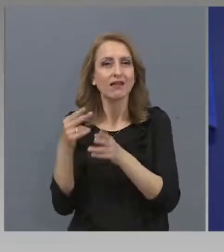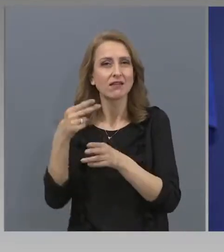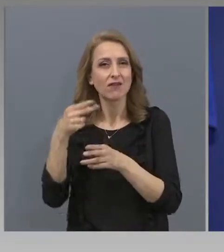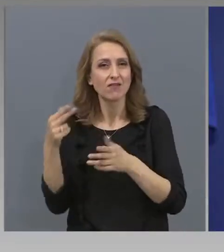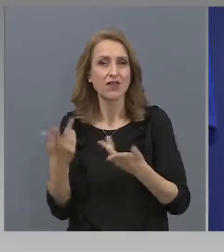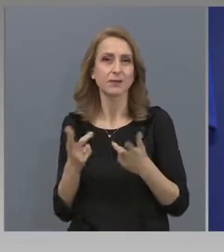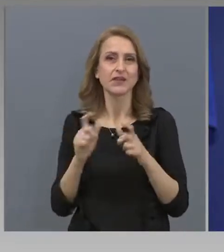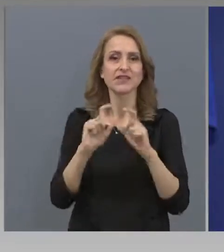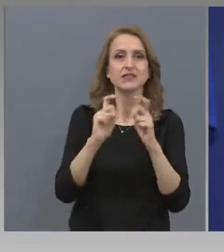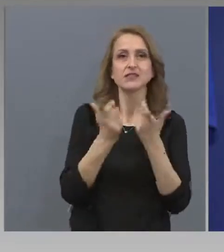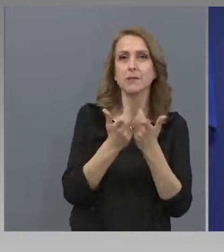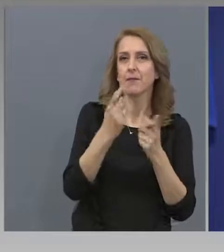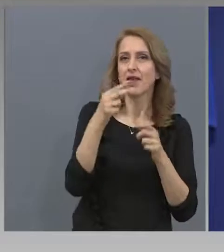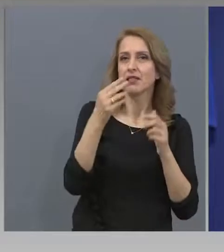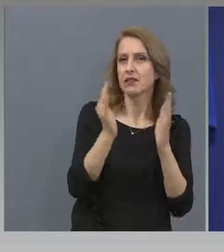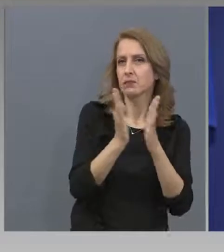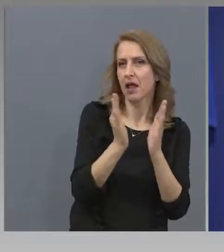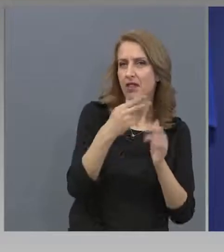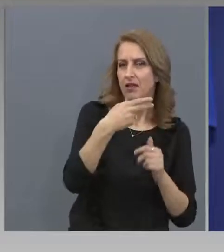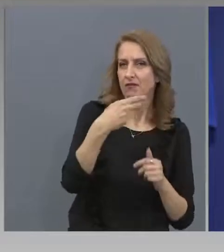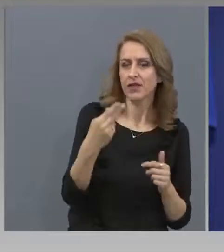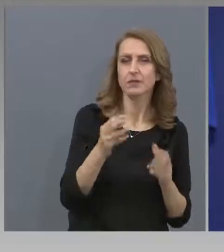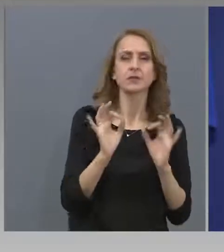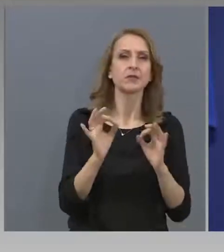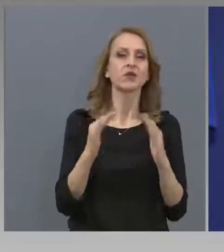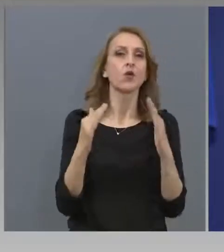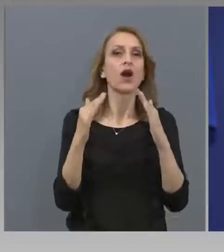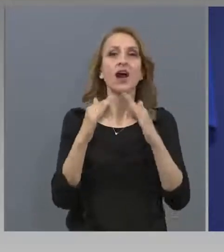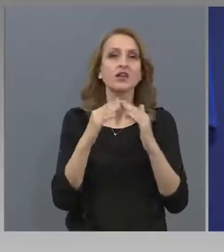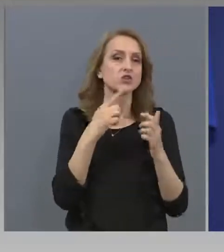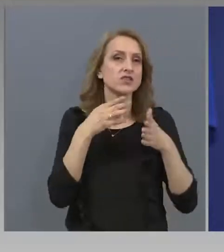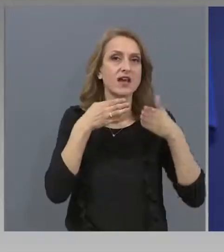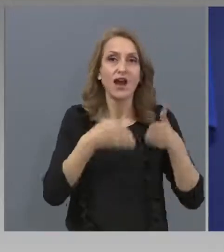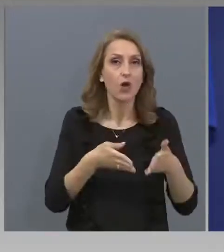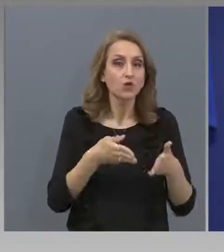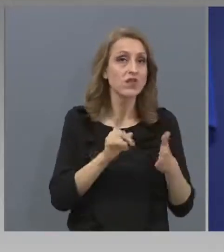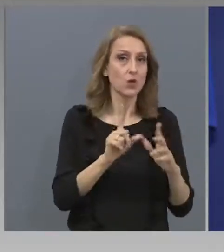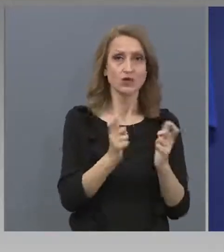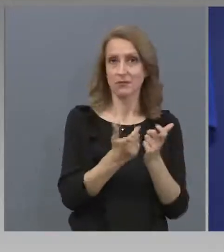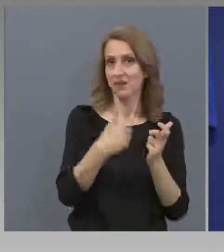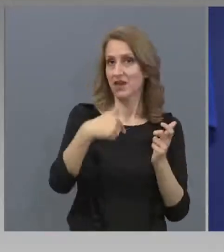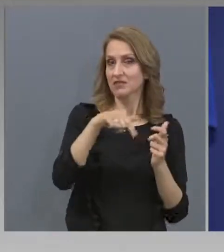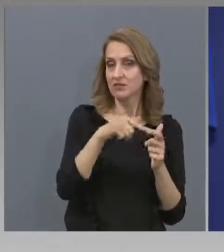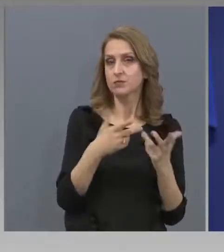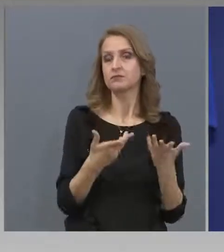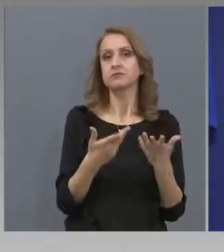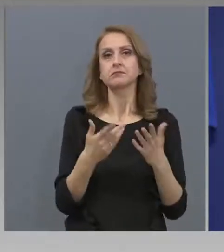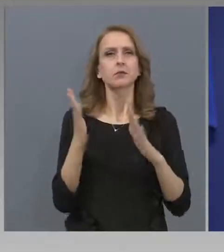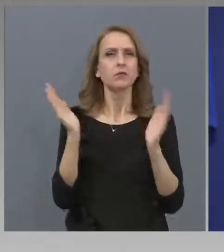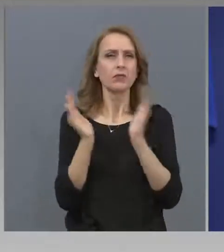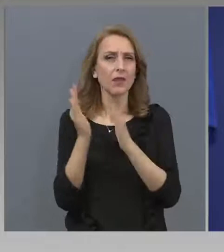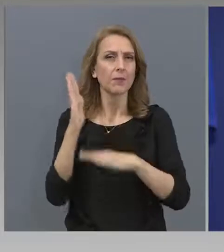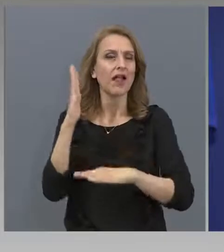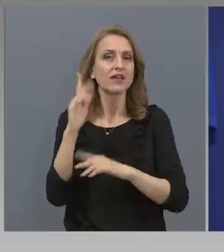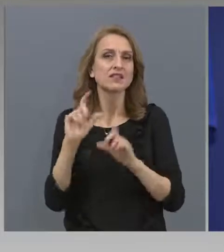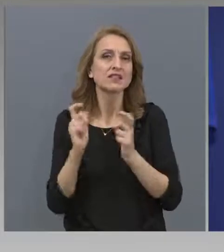обекти, отрода на къщи за гости, семейни хотели, малки мотели,